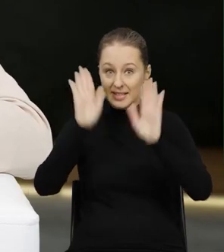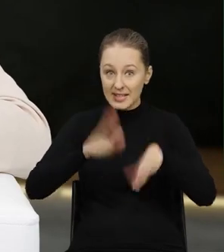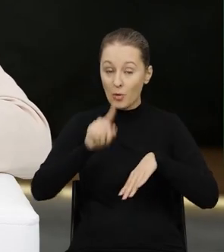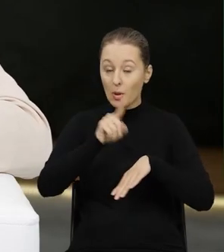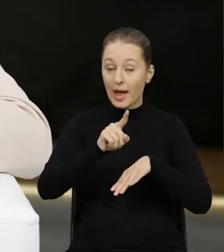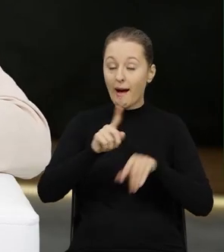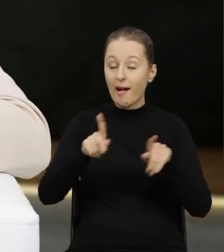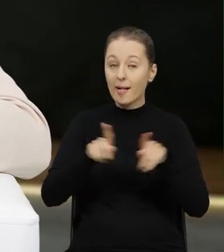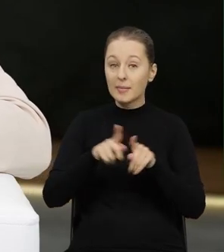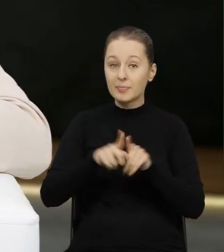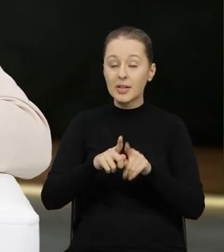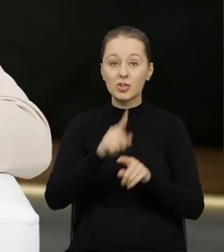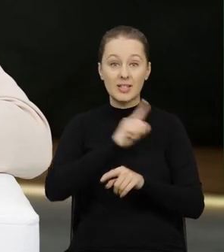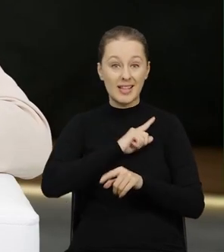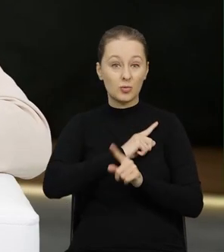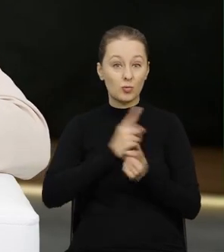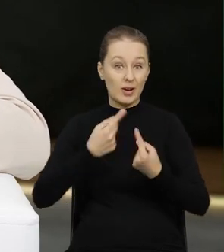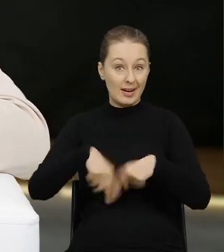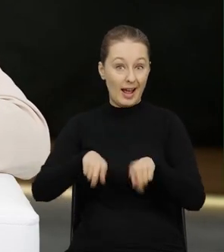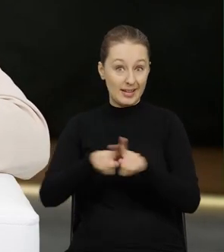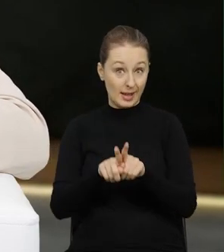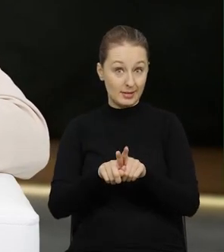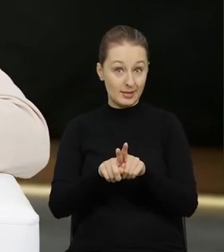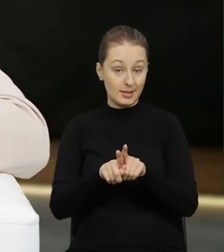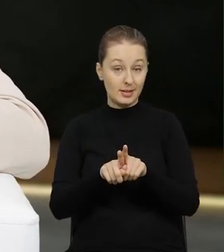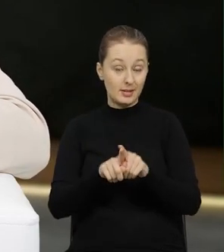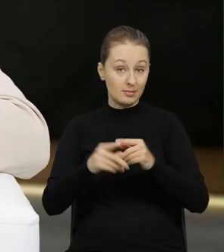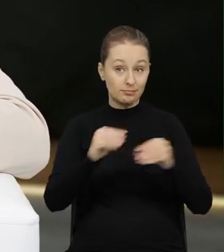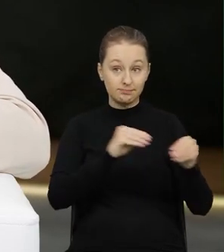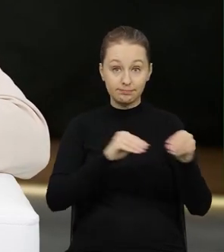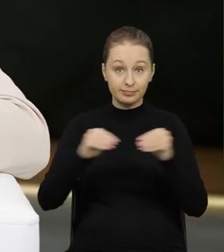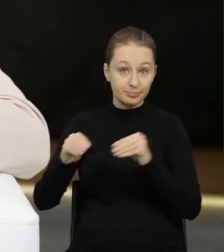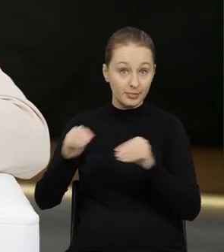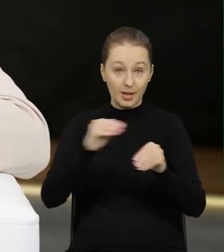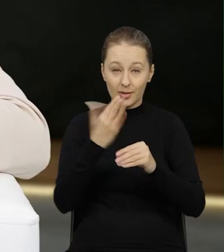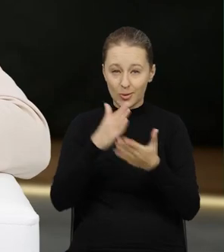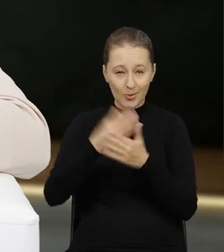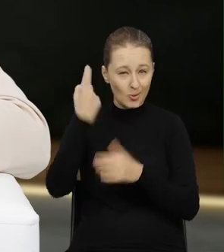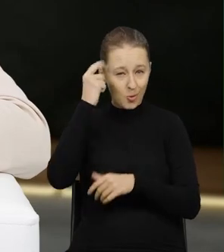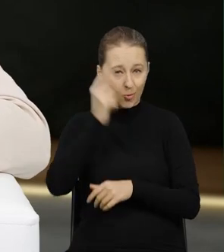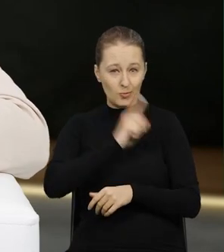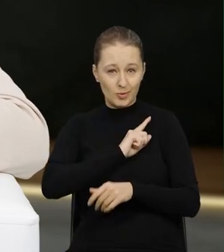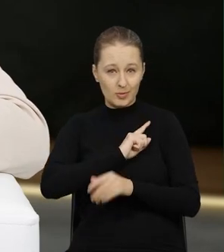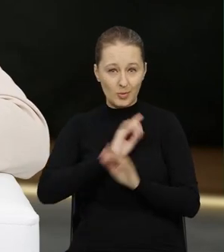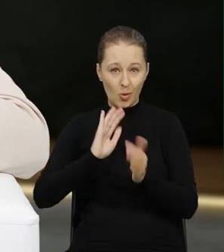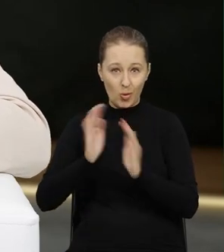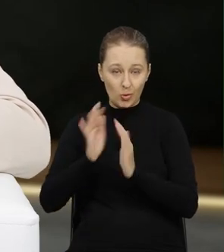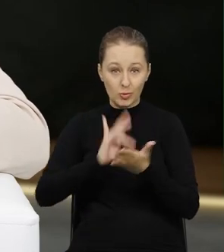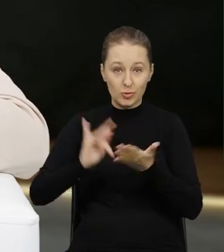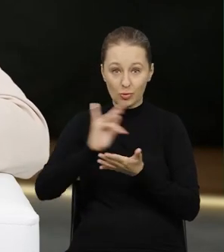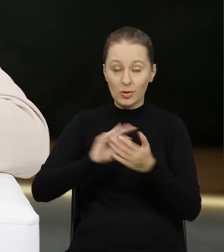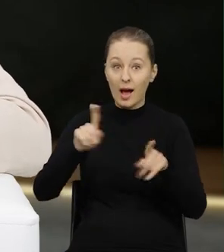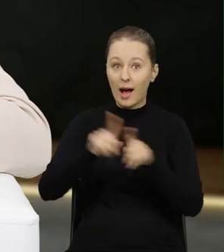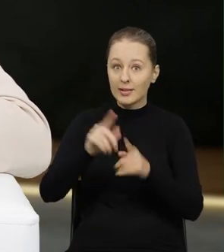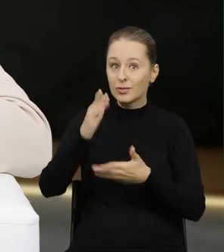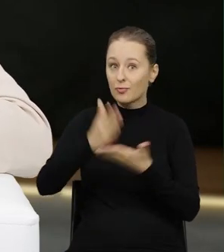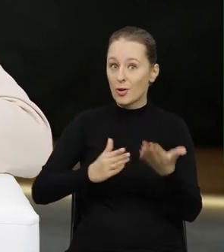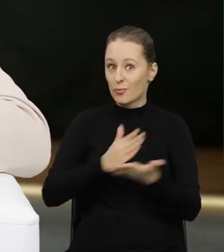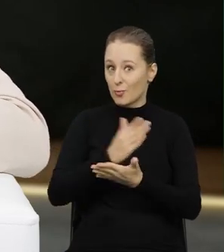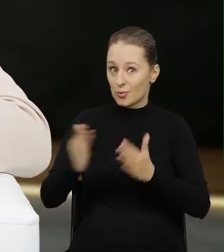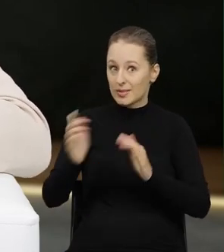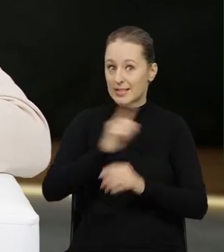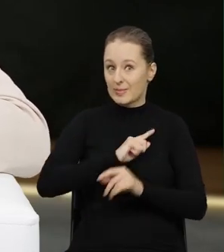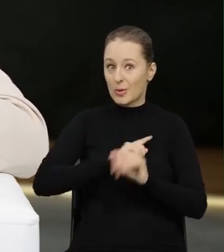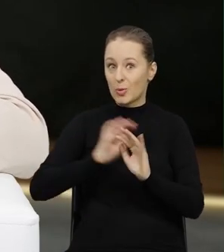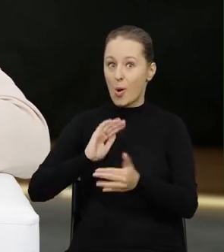Natomiast jakby nadzór nad realizacją przemieszczenia, no to nie tylko Główny Inspektorat Ochrony Środowiska, ale również wojewódzcy inspektorzy